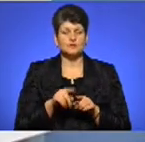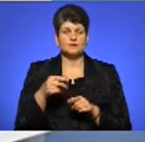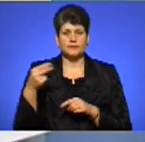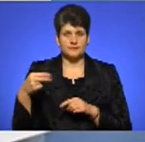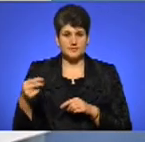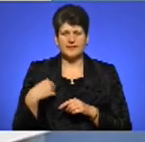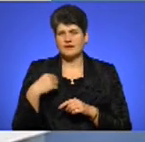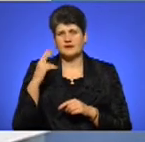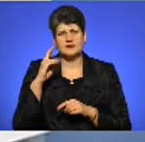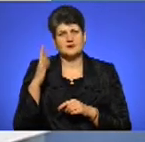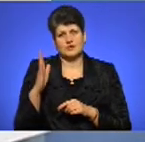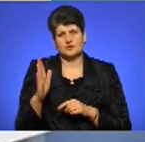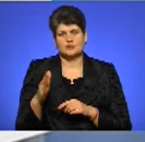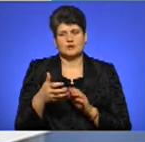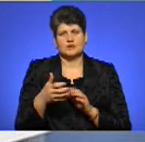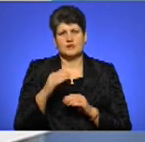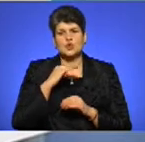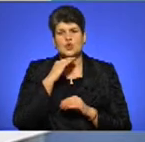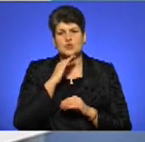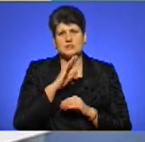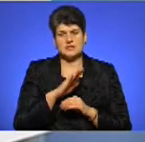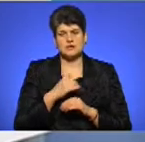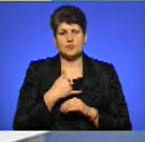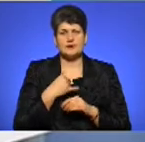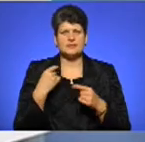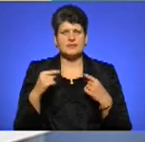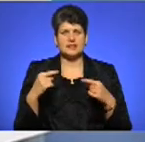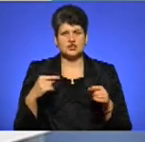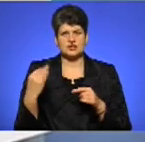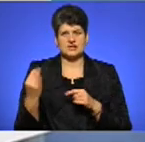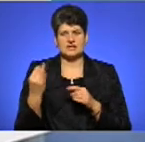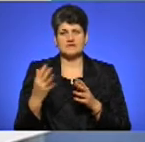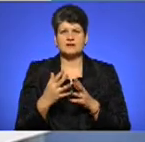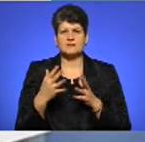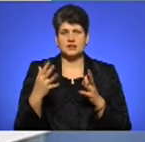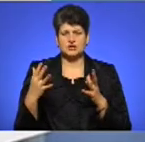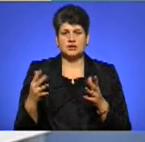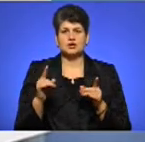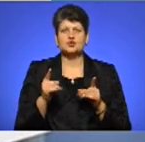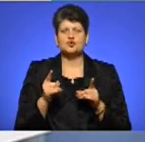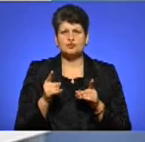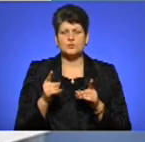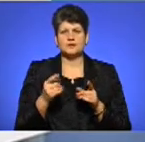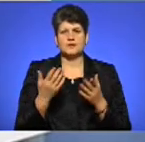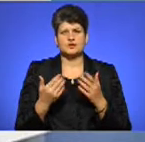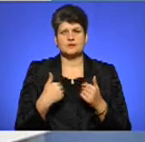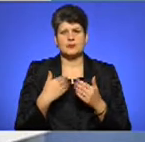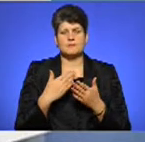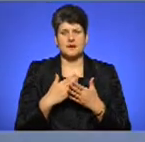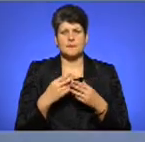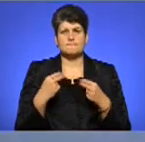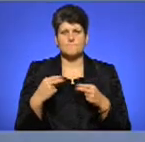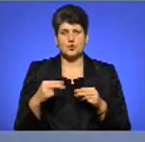я не знаю, чи достатньо буде. Мене інше набагато цікавить більше. Чому, якщо ми маємо продаж нових